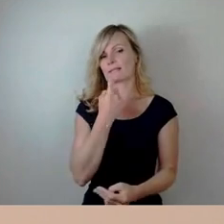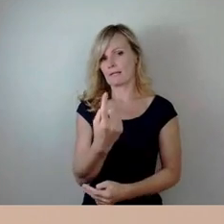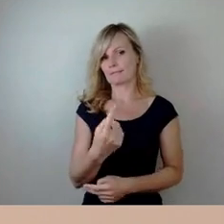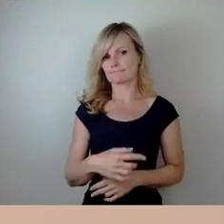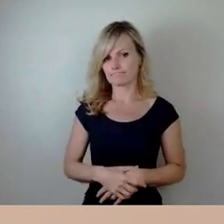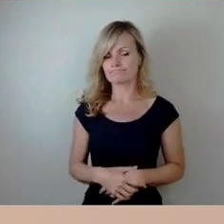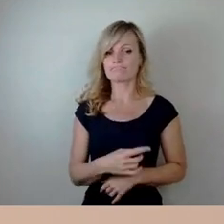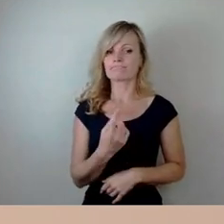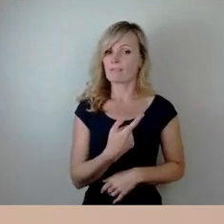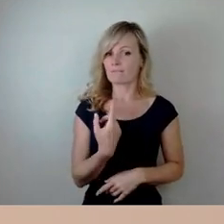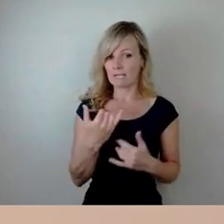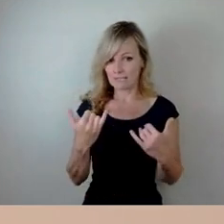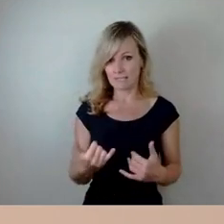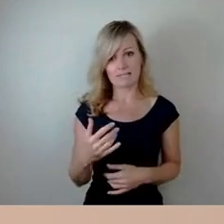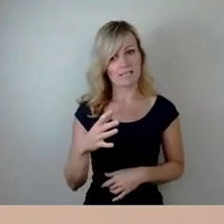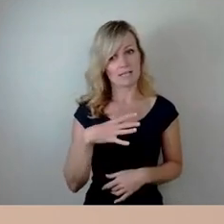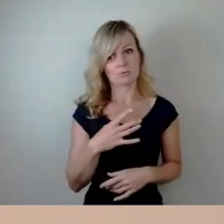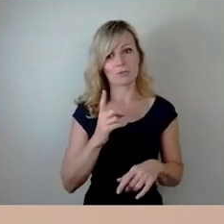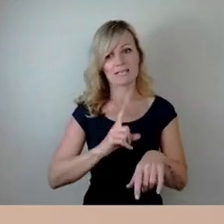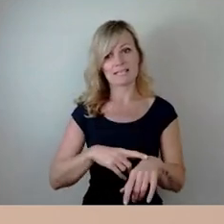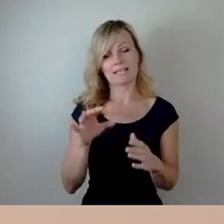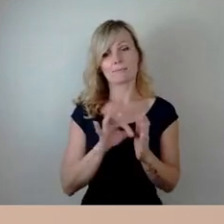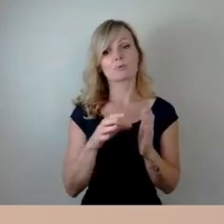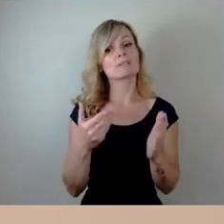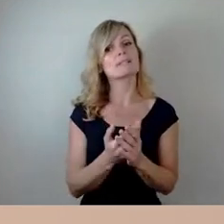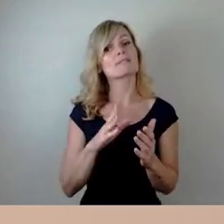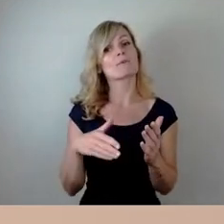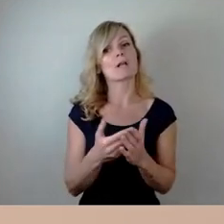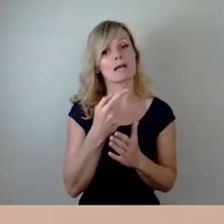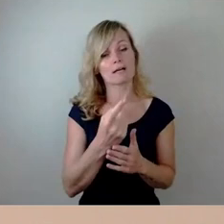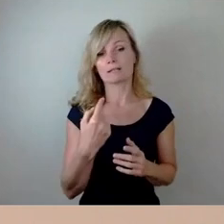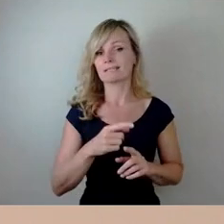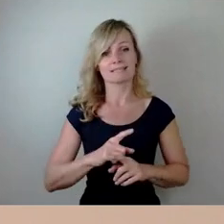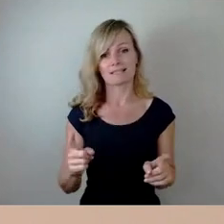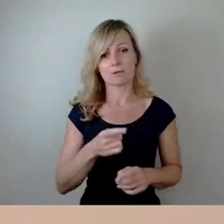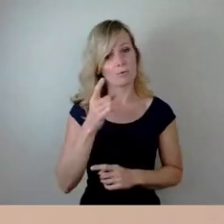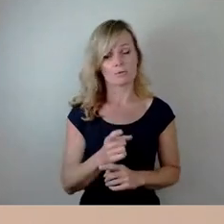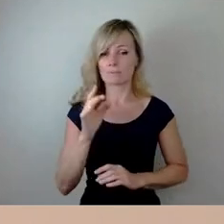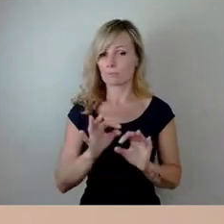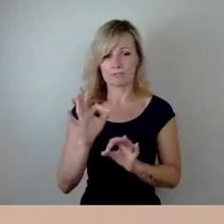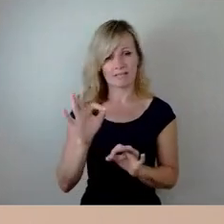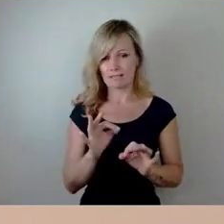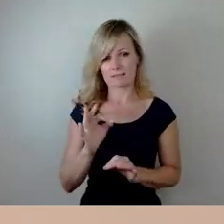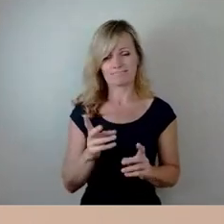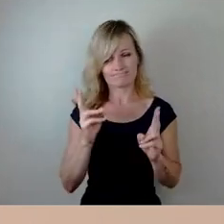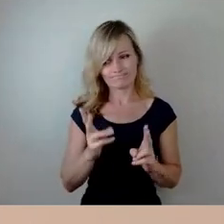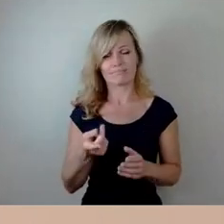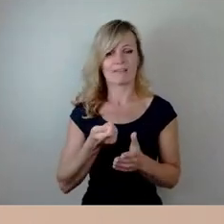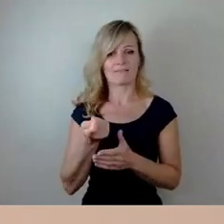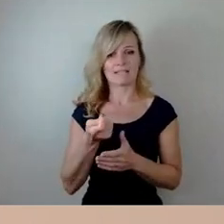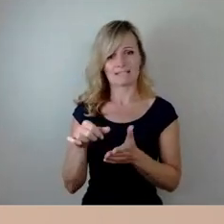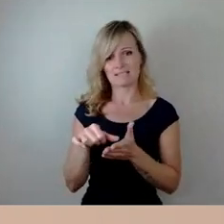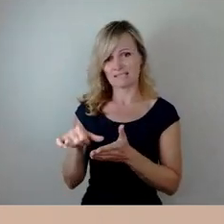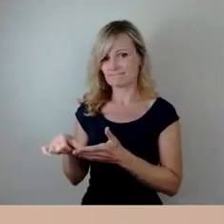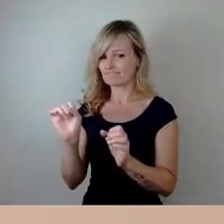aktuellen Zeitpunkt diese Vorlage nicht zu 100 Prozent ausfinanzieren können. Insofern